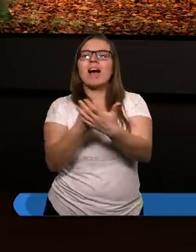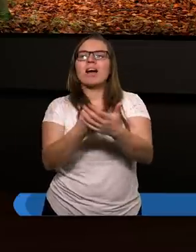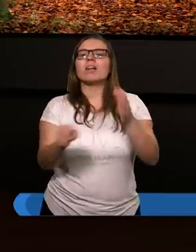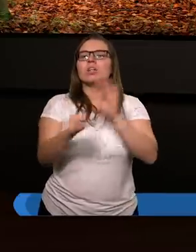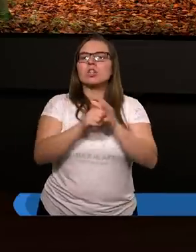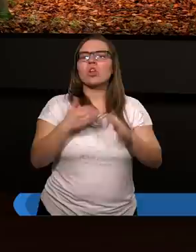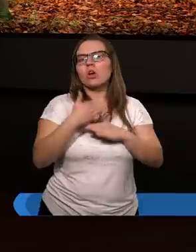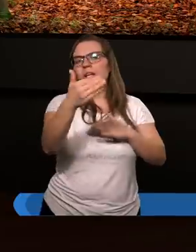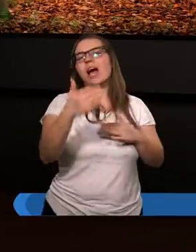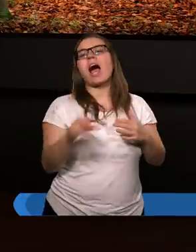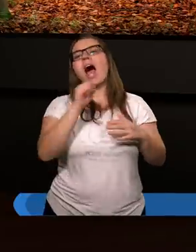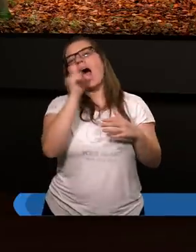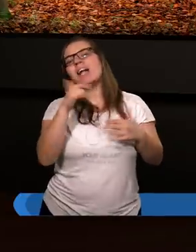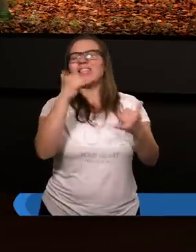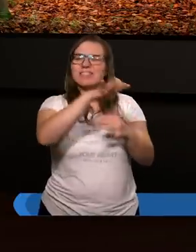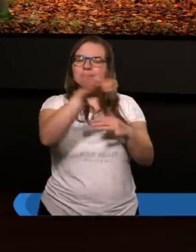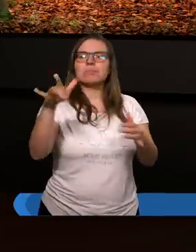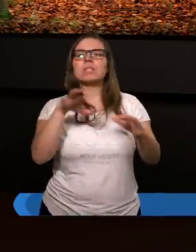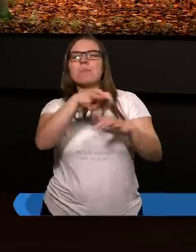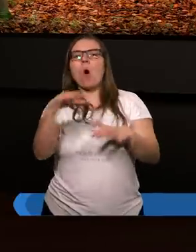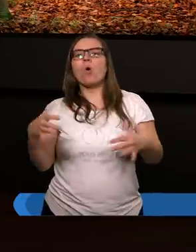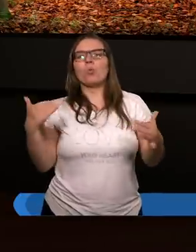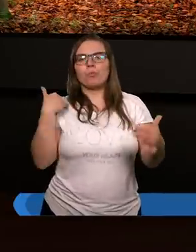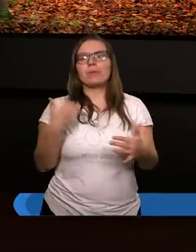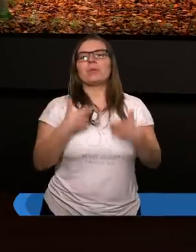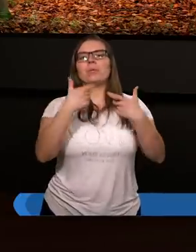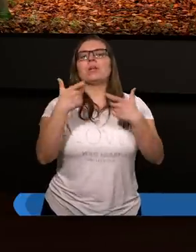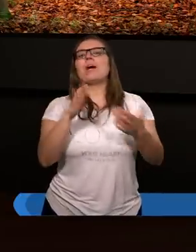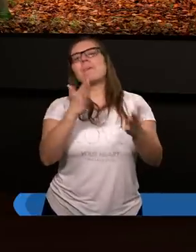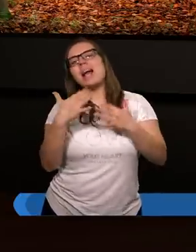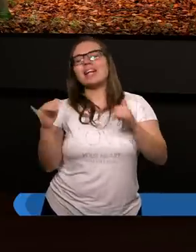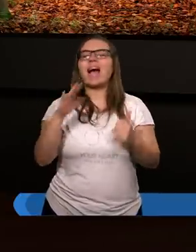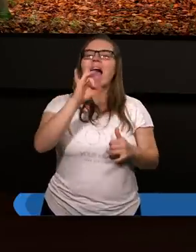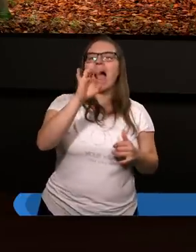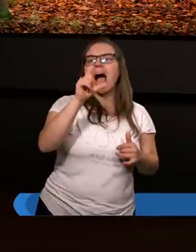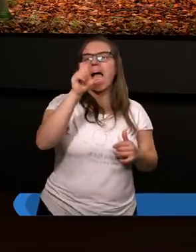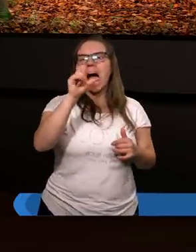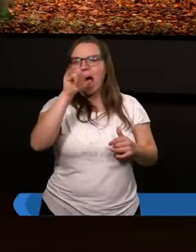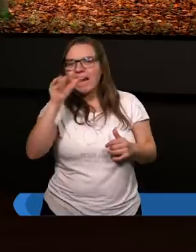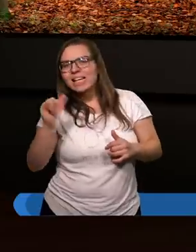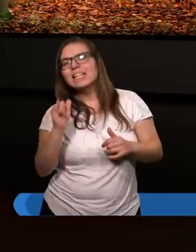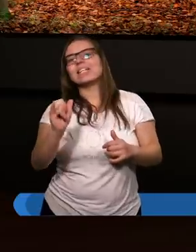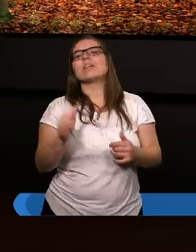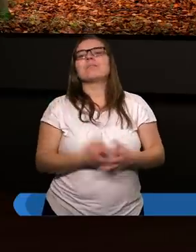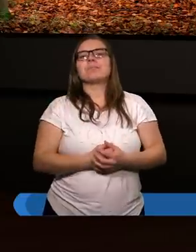Azji Mniejszej, zakładał tam zbory, między innymi w Galacji. I później